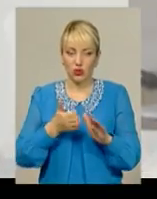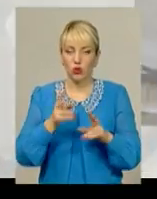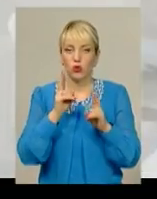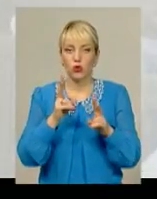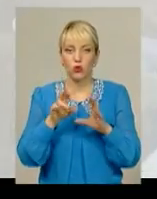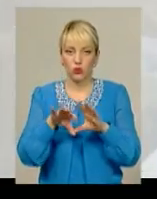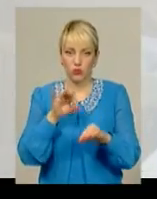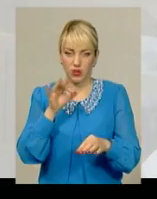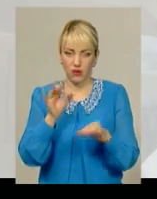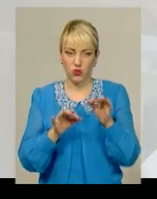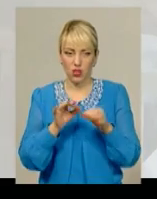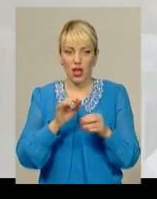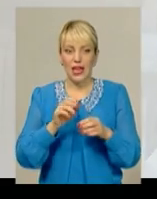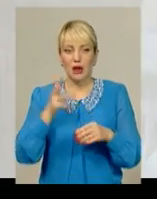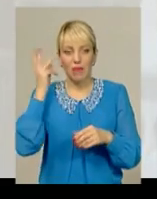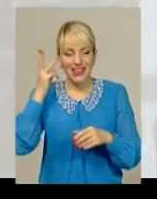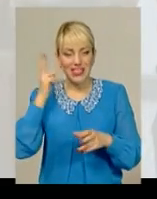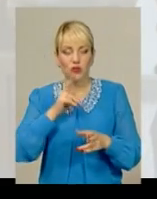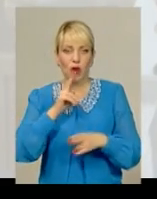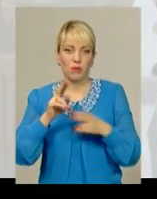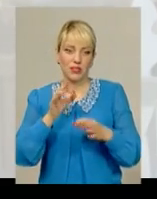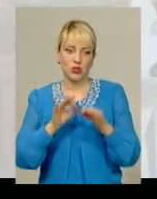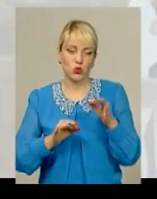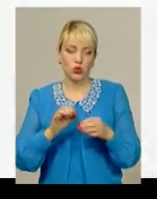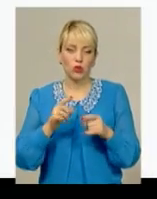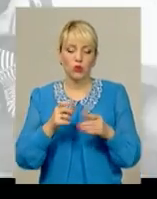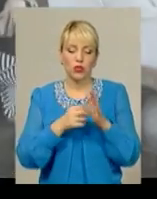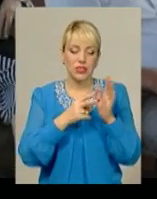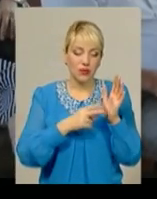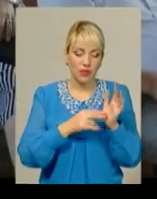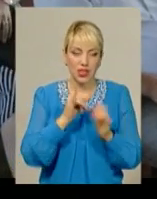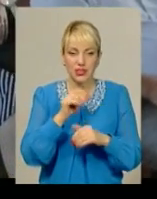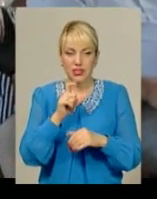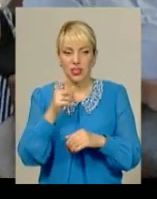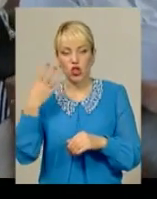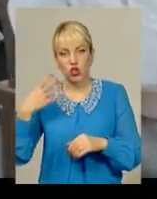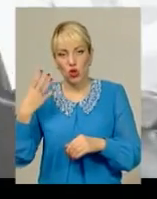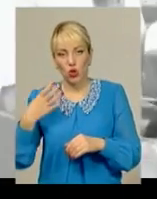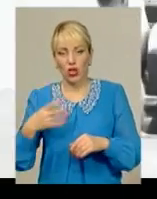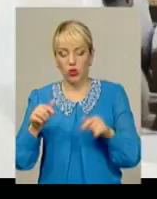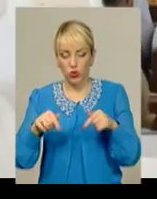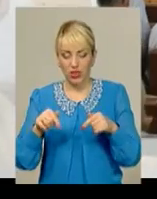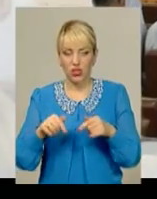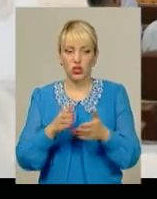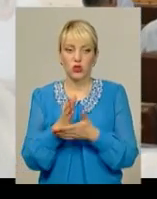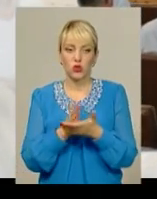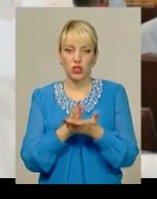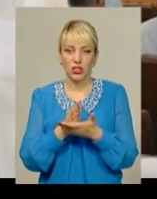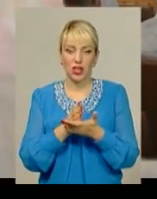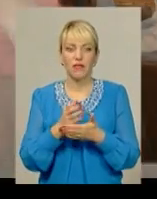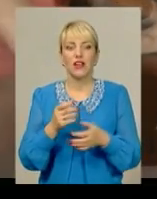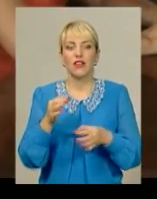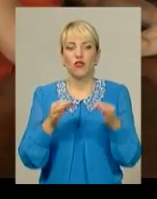обирав суддю Хмельницького апеляційного суду? Адже 18 із 41 тутешніх служителів ФІМІДи напередодні були